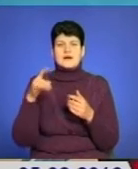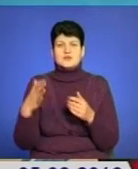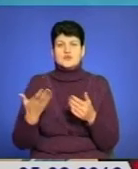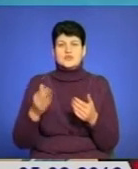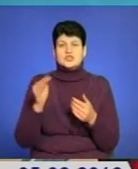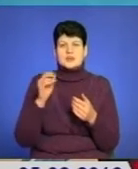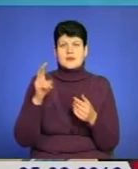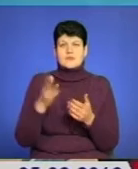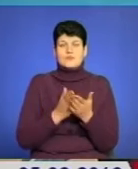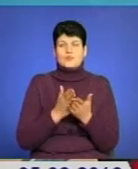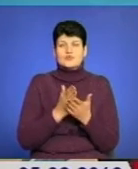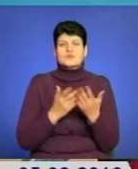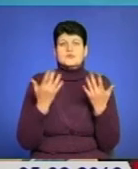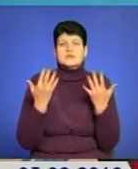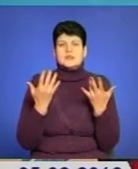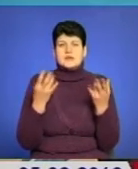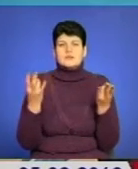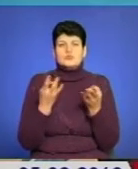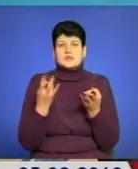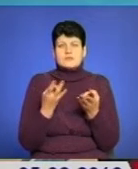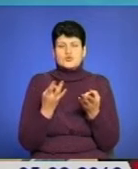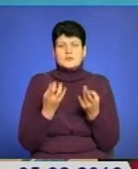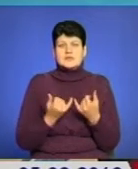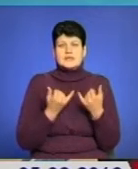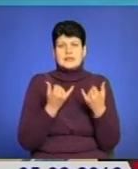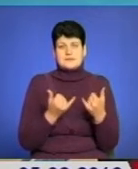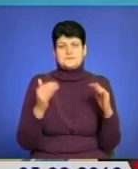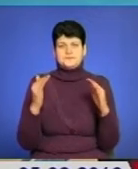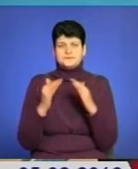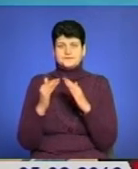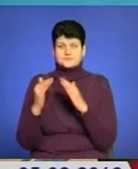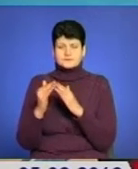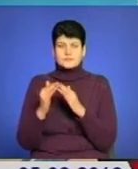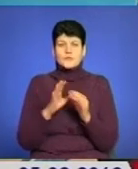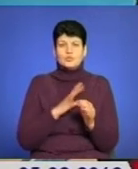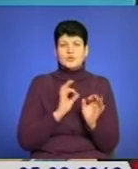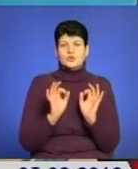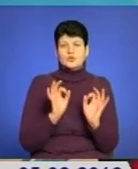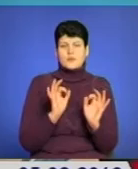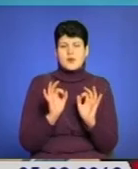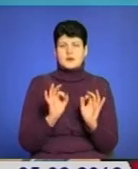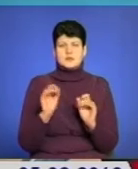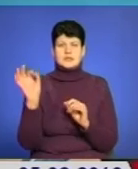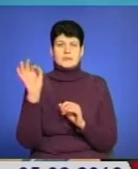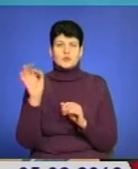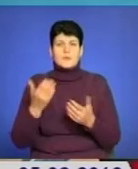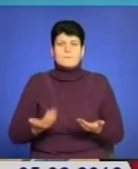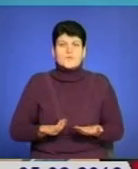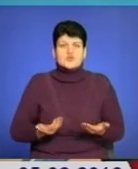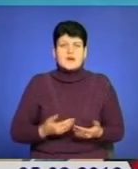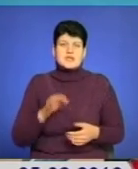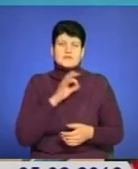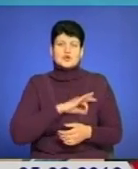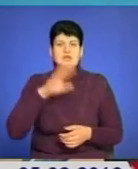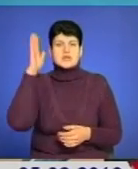послуг, скільки потрібно для житла, щоб була нормальна температура проживання, чи використання води,